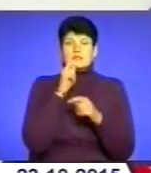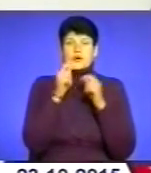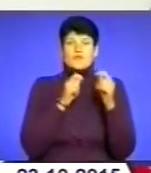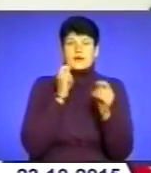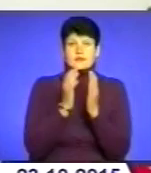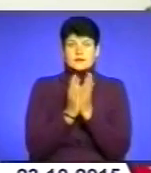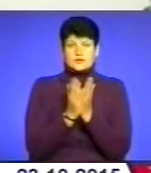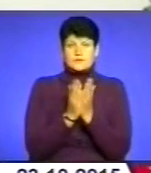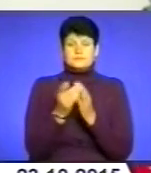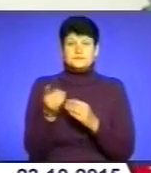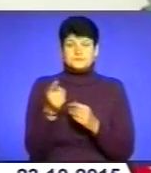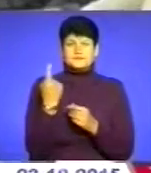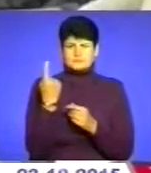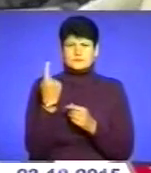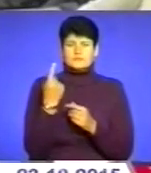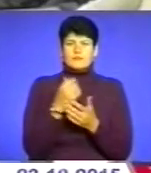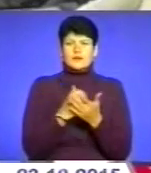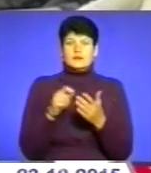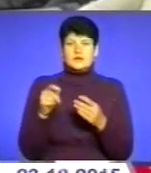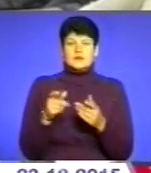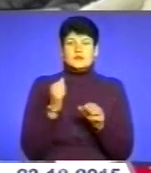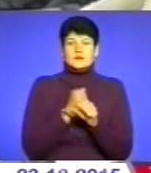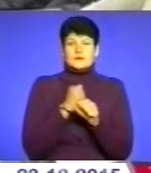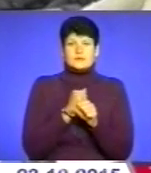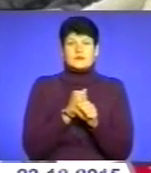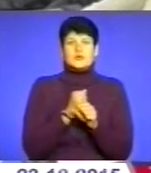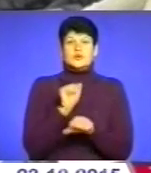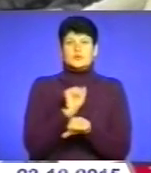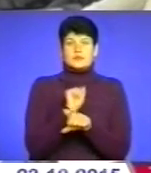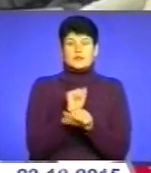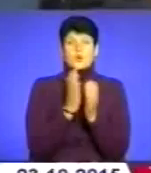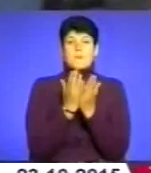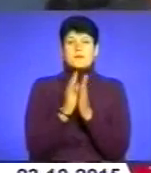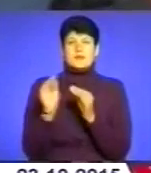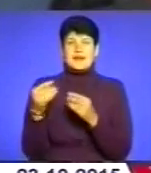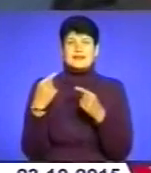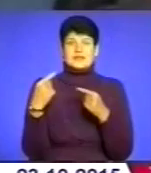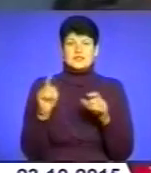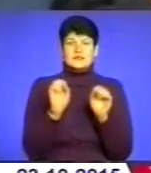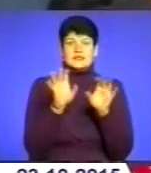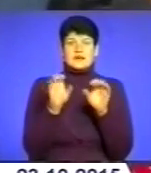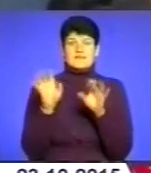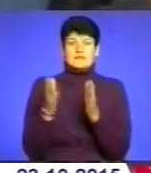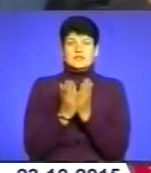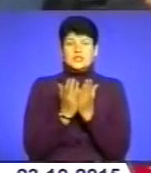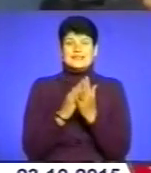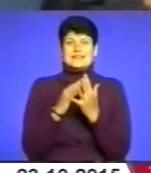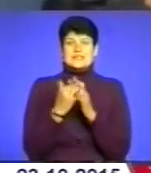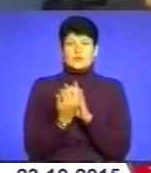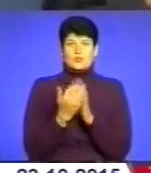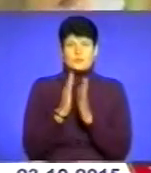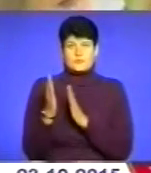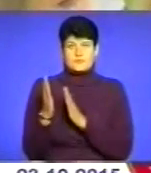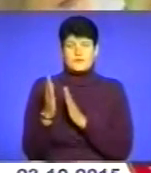У Тернополі один з кандидатів облаштував зупинку бібліотеку, інший безоплатно передавав книжки для сільської бібліотеки.